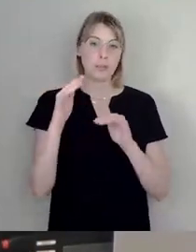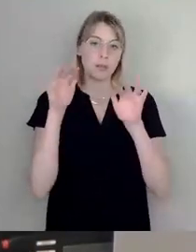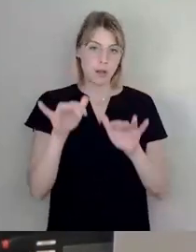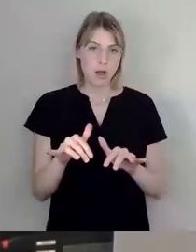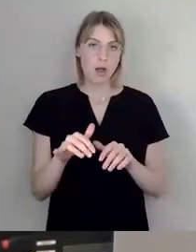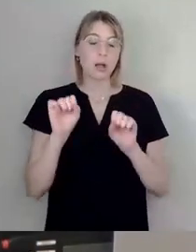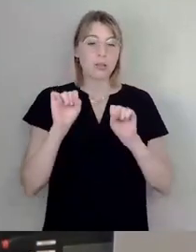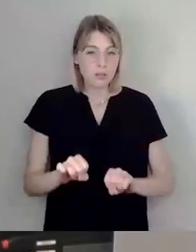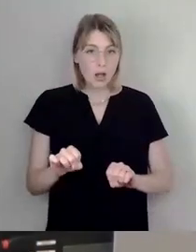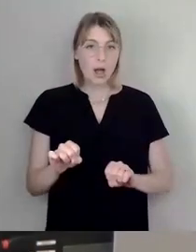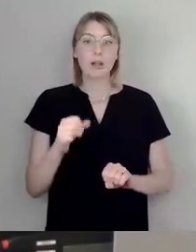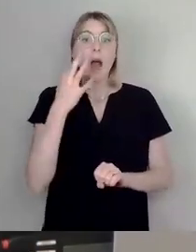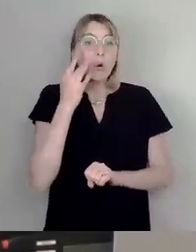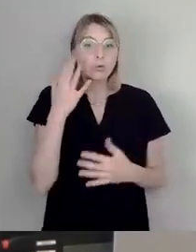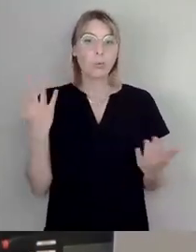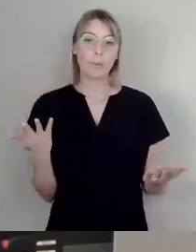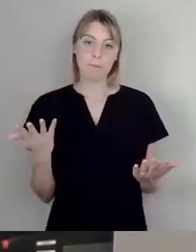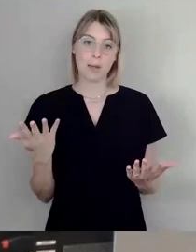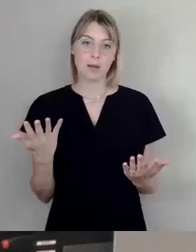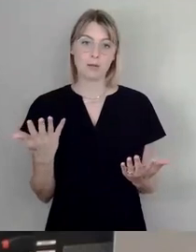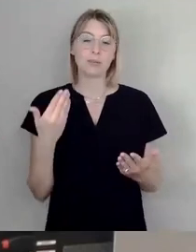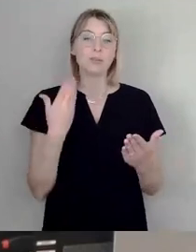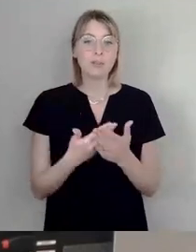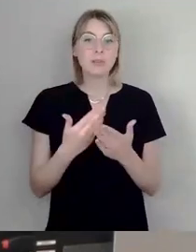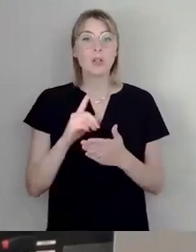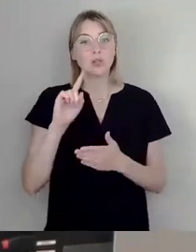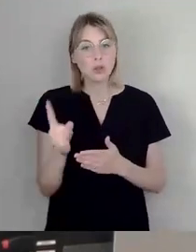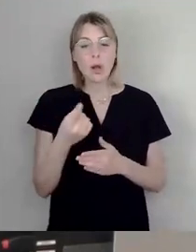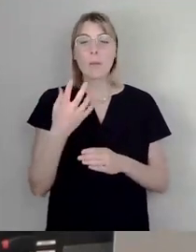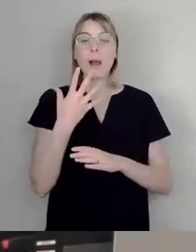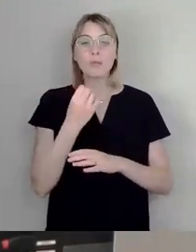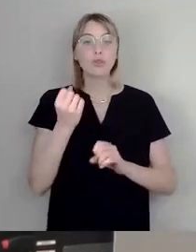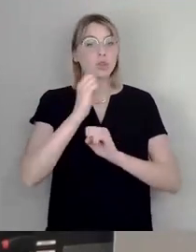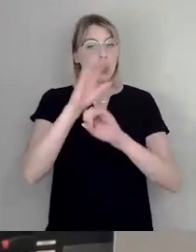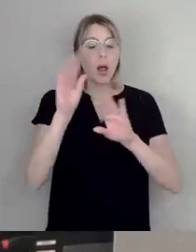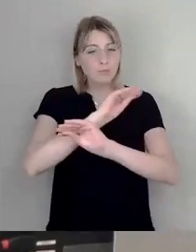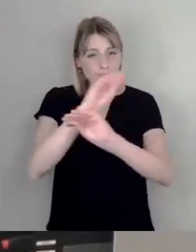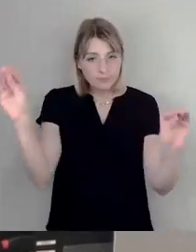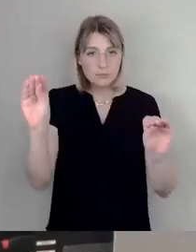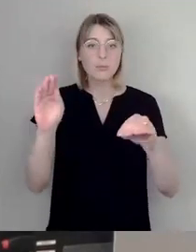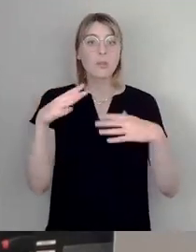ausprobiert werden kann. Also von daher sage ich noch mal in aller Klarheit, der vermeintlich